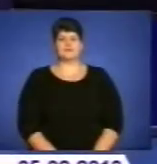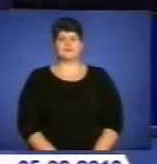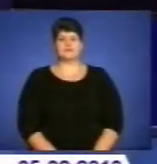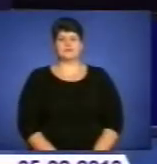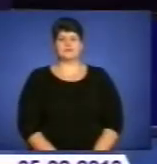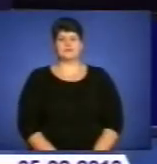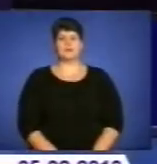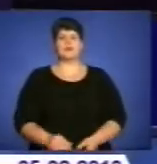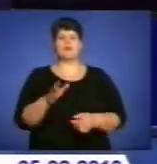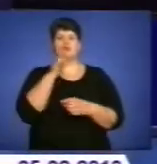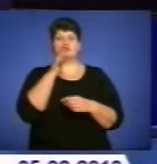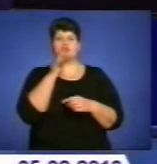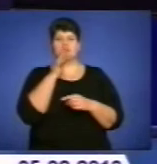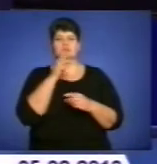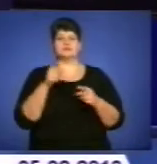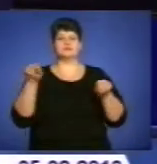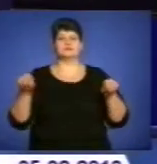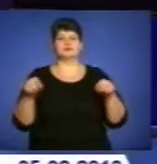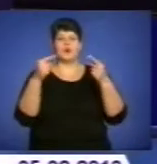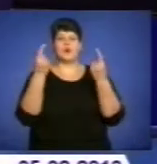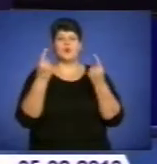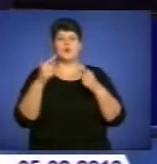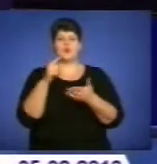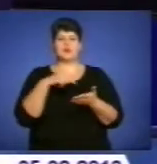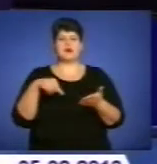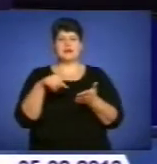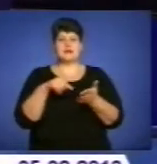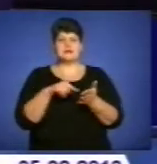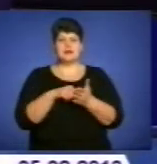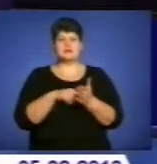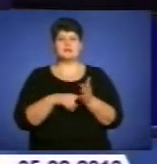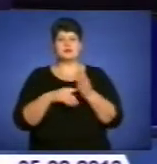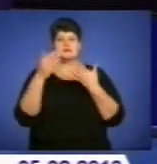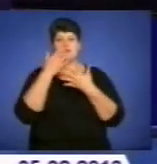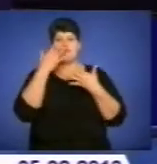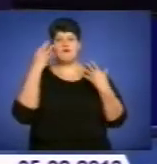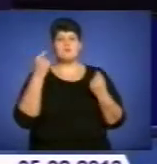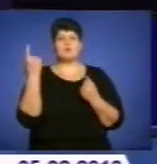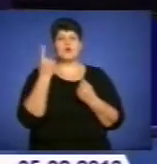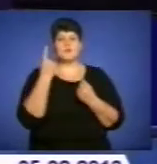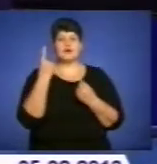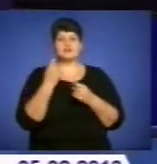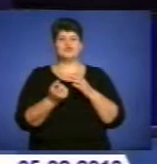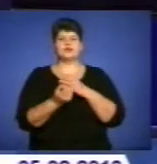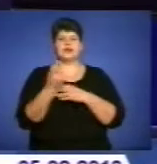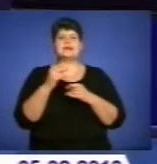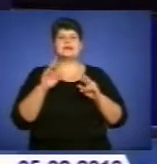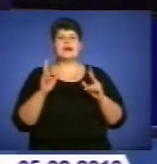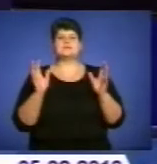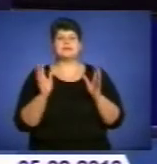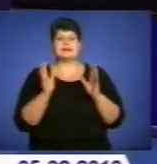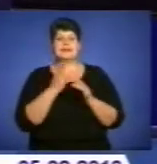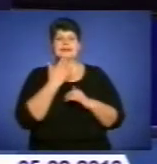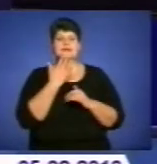У час урбанізації і розвитку інформаційних технологій ми часто забуваємо про першу джерела. Як зберегти національну